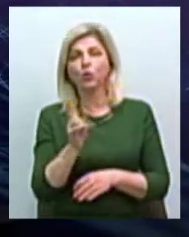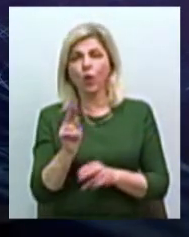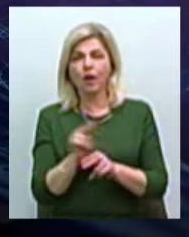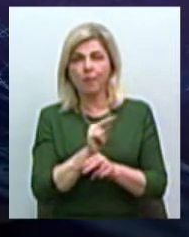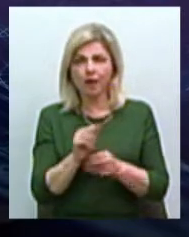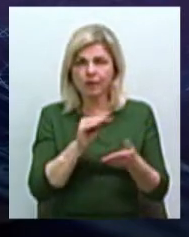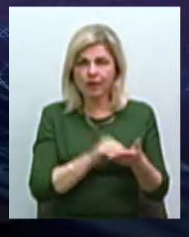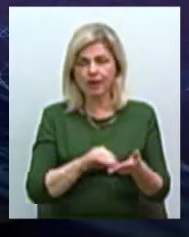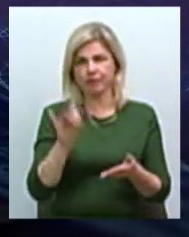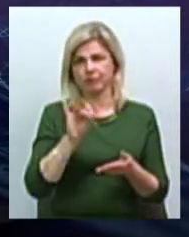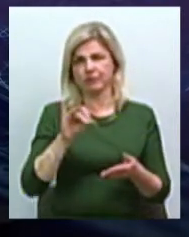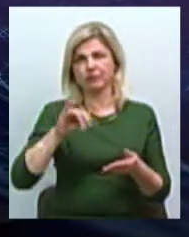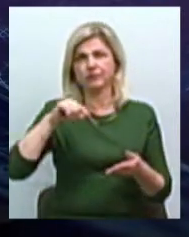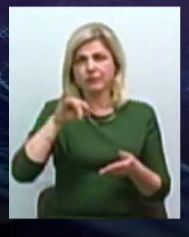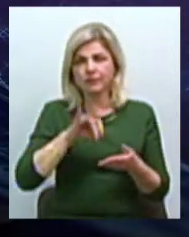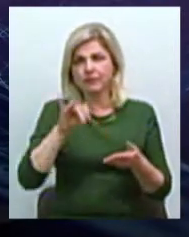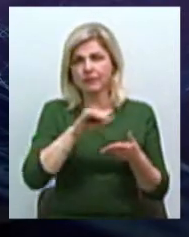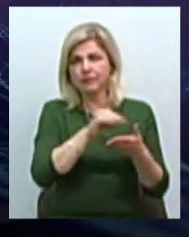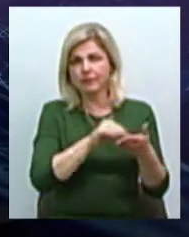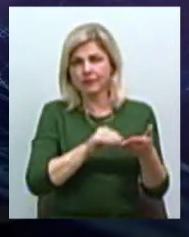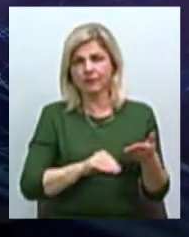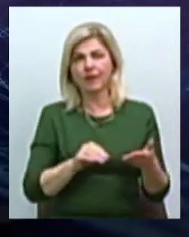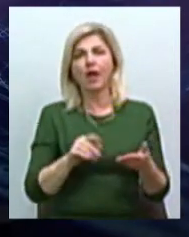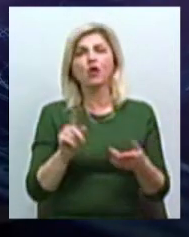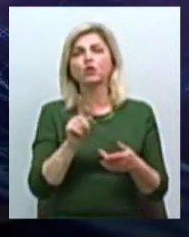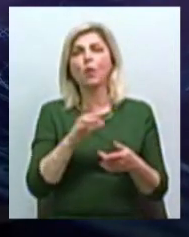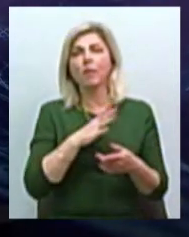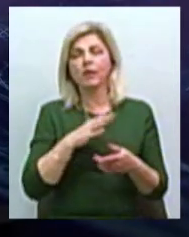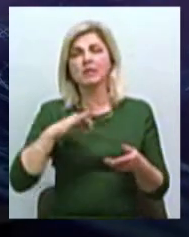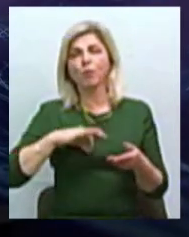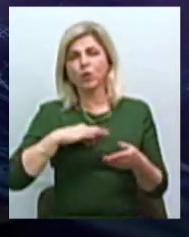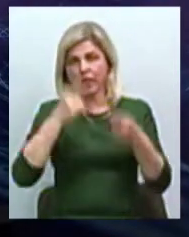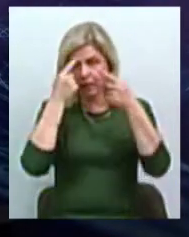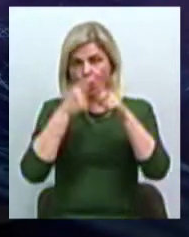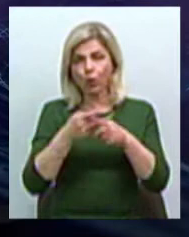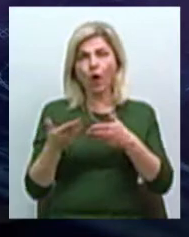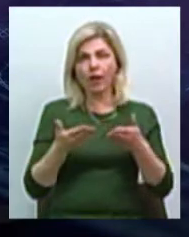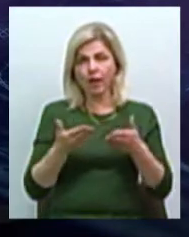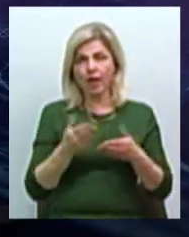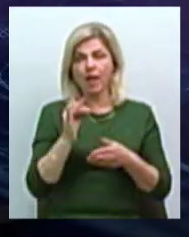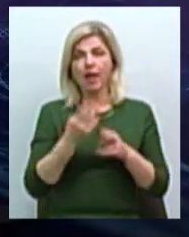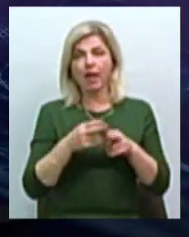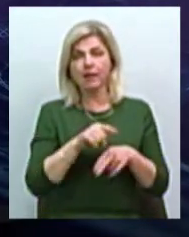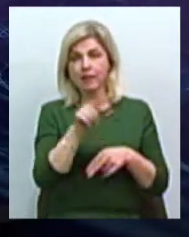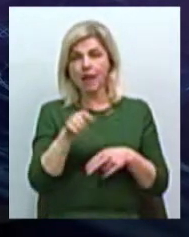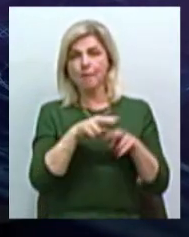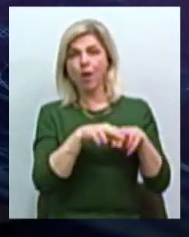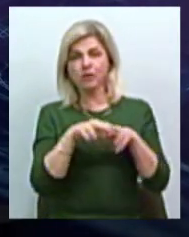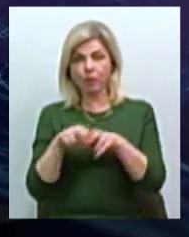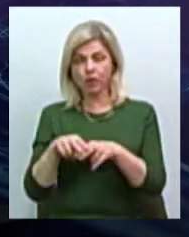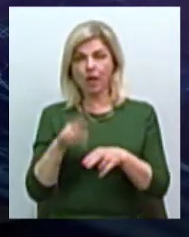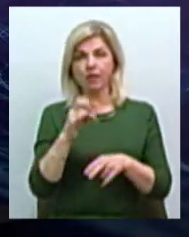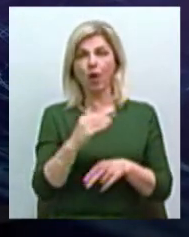за які деньги, які були технології применіли. І якраз цих паспортов, на уровні ОТГ, на уровні області,